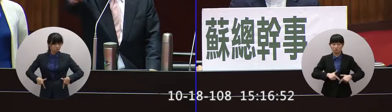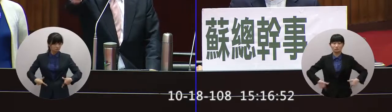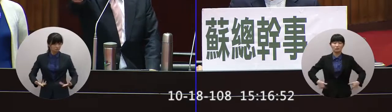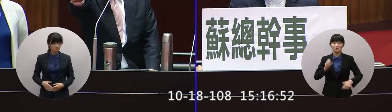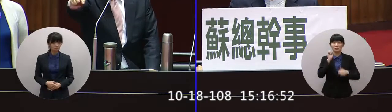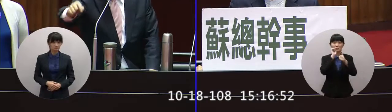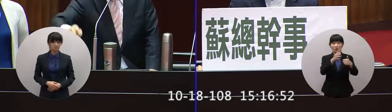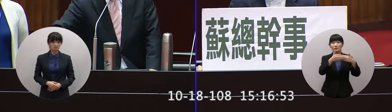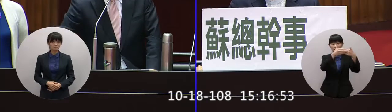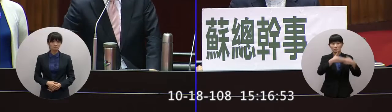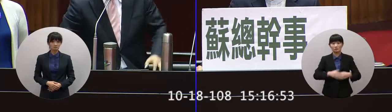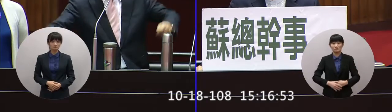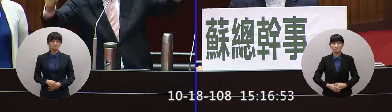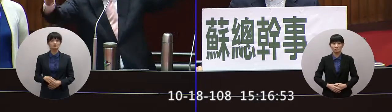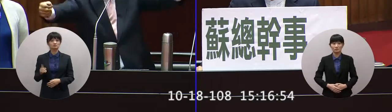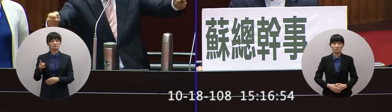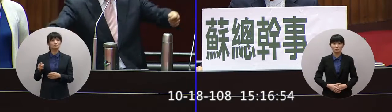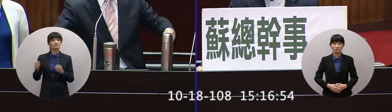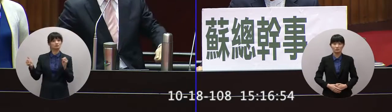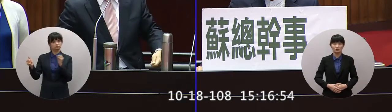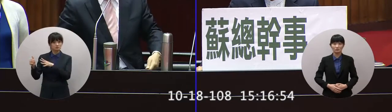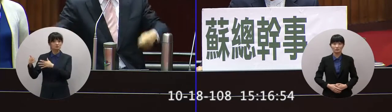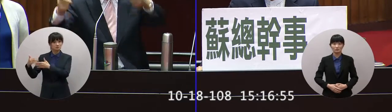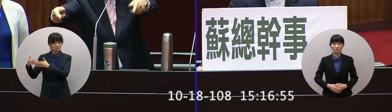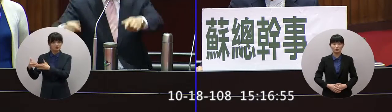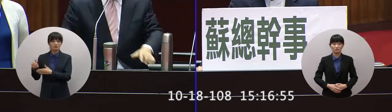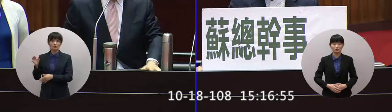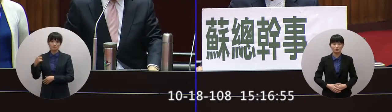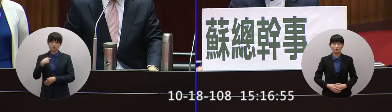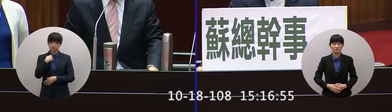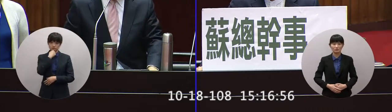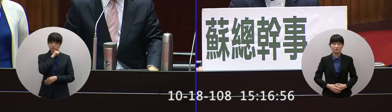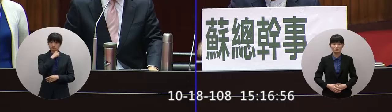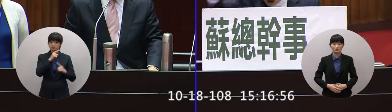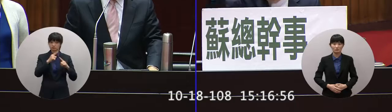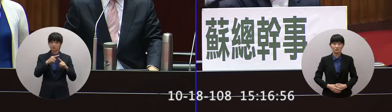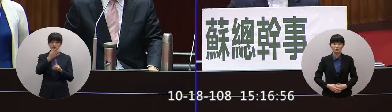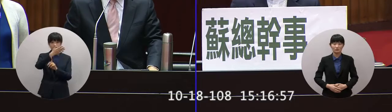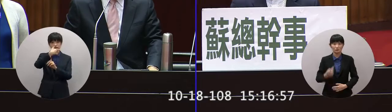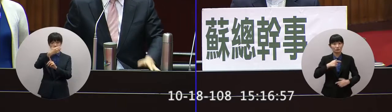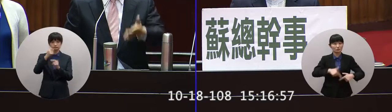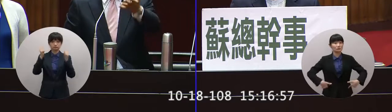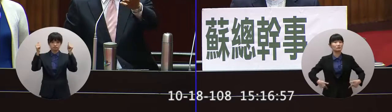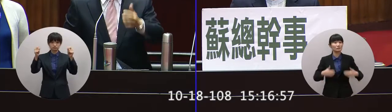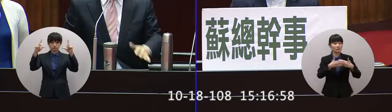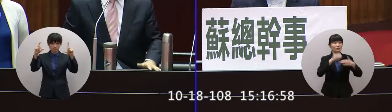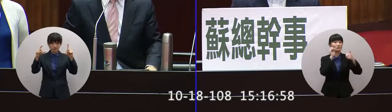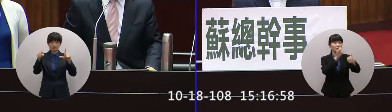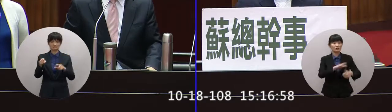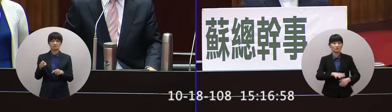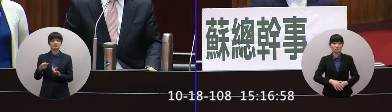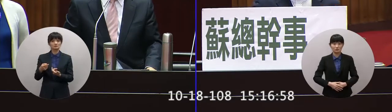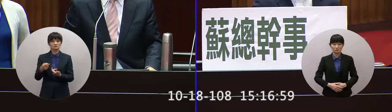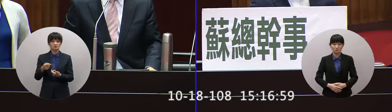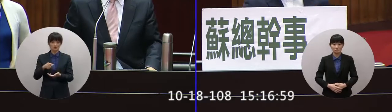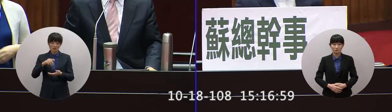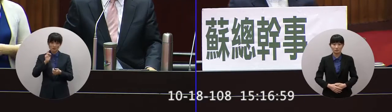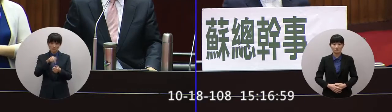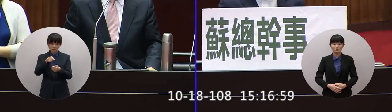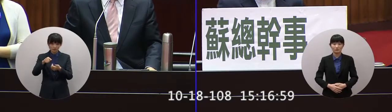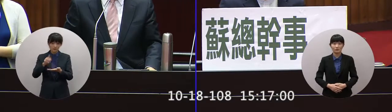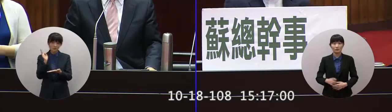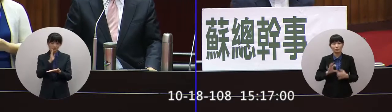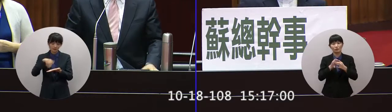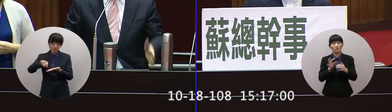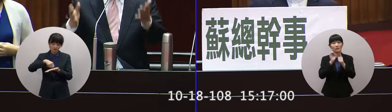敢說為什麼對我們國人拿著國旗要他寫尾過書我敢我沒有聽你講過啊我為什麼講給